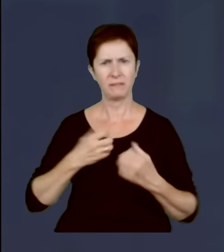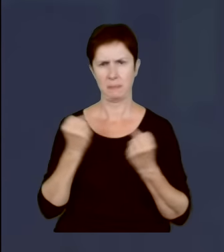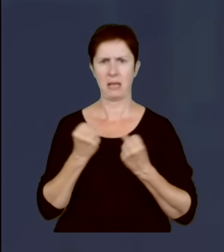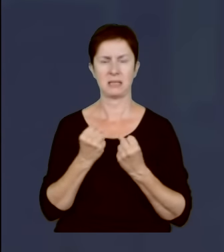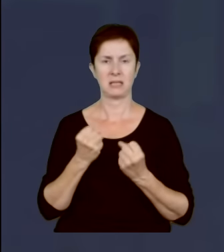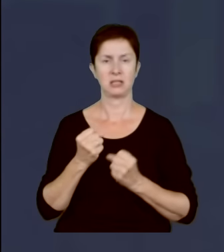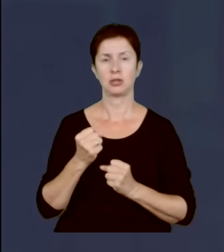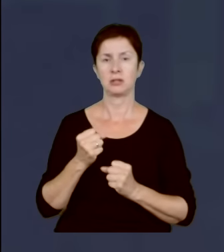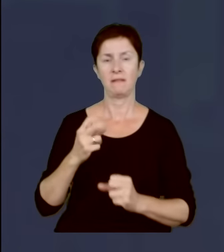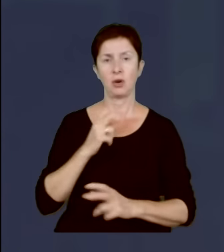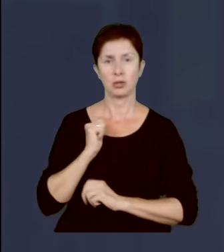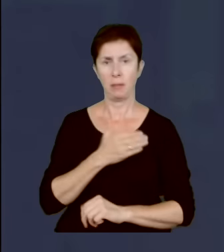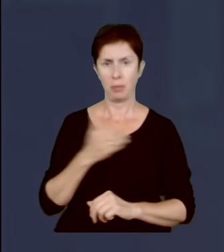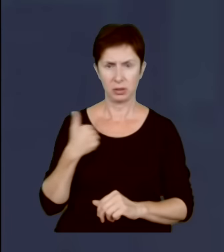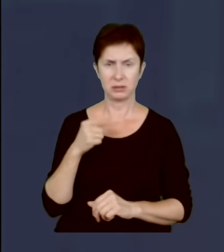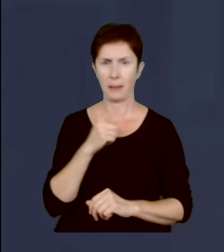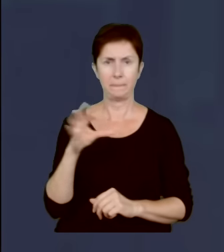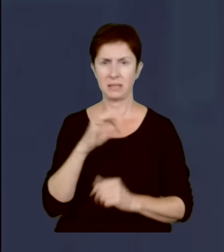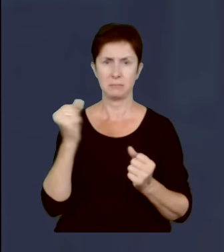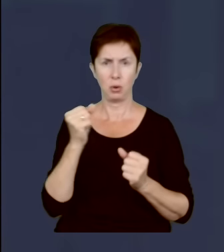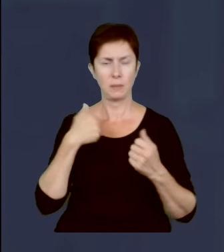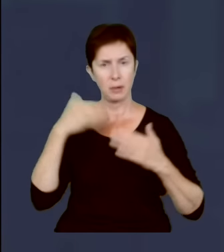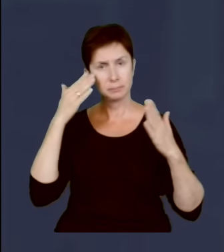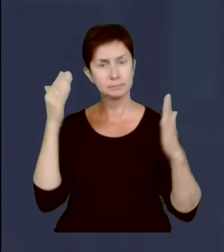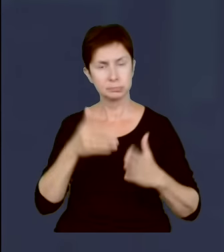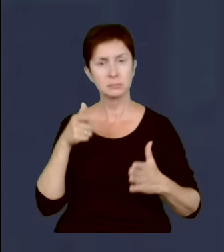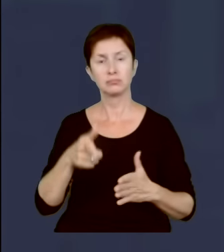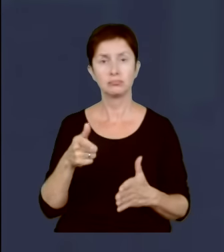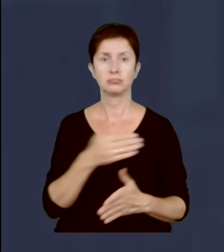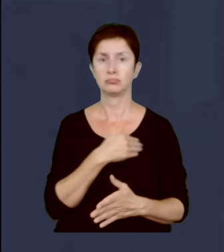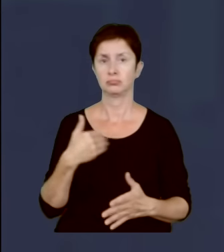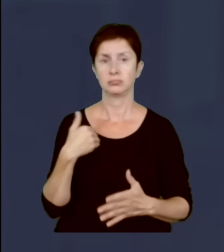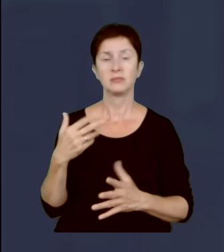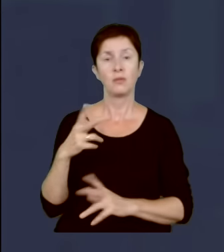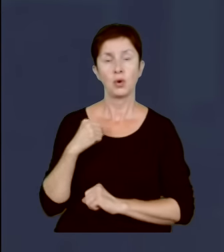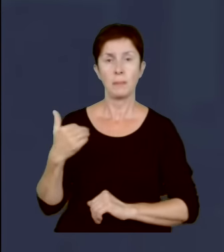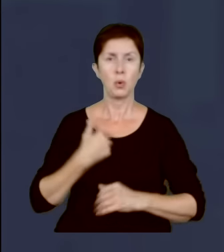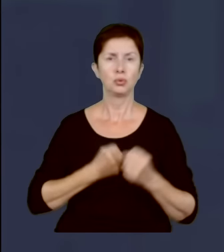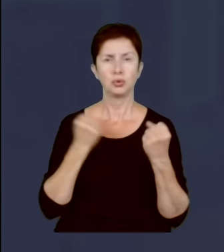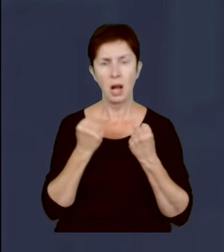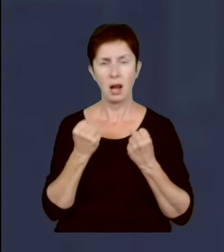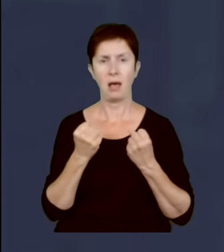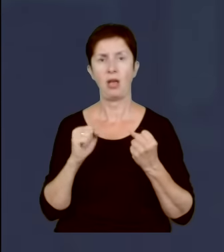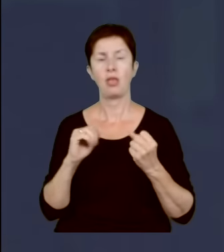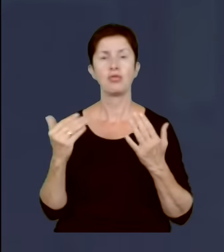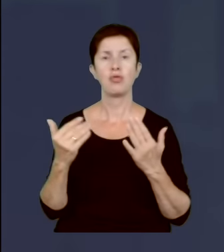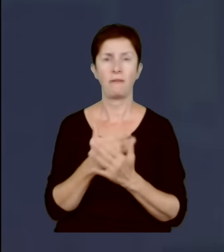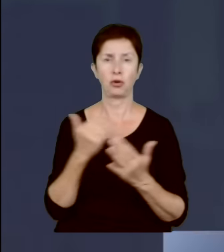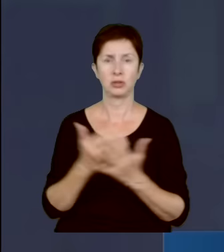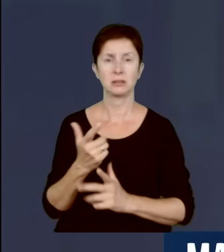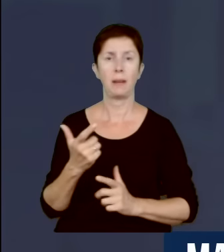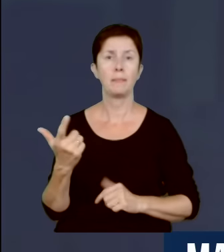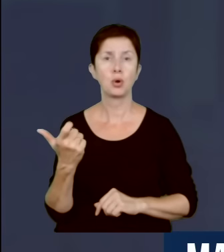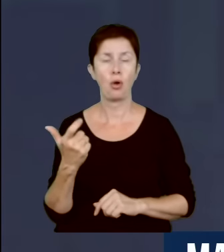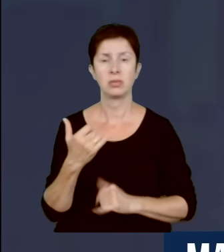Rządy Prawa i Sprawiedliwości były skoncentrowane na tym, żeby Wojsko Polskie było silne, żeby było wyposażone w nowoczesną broń. Można